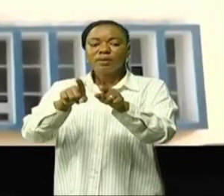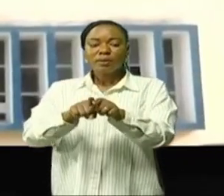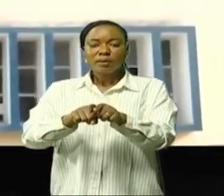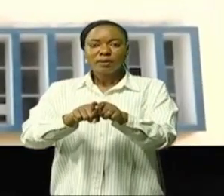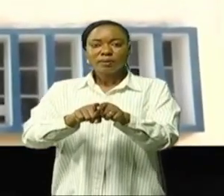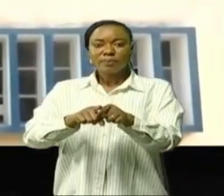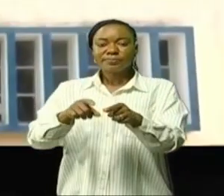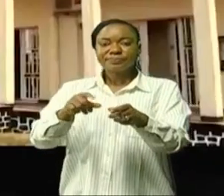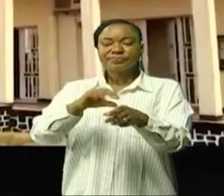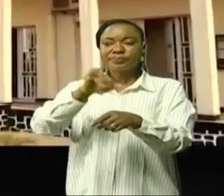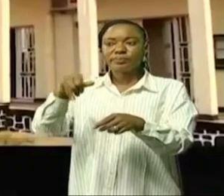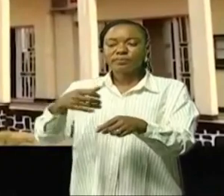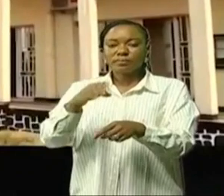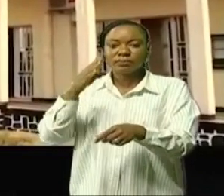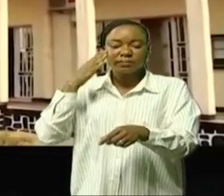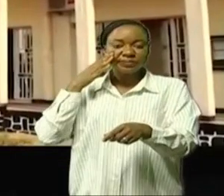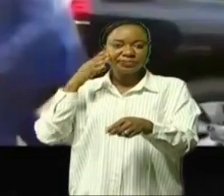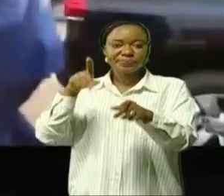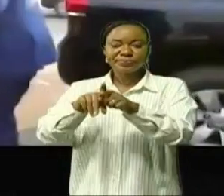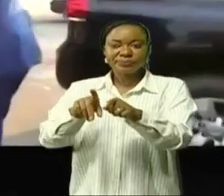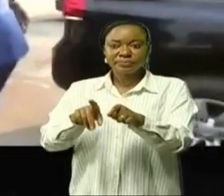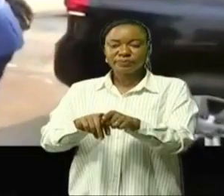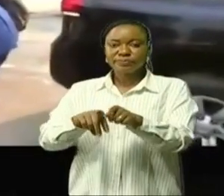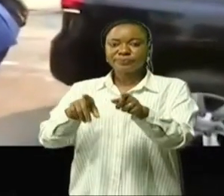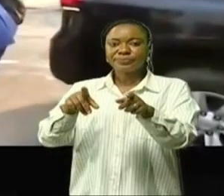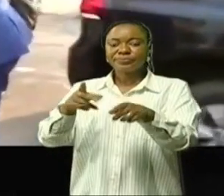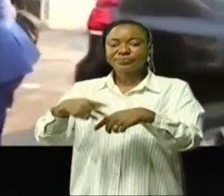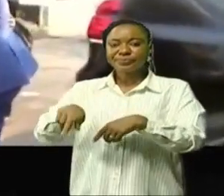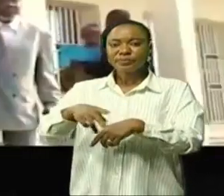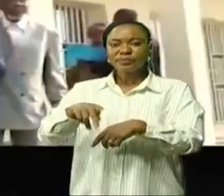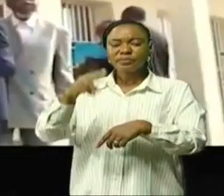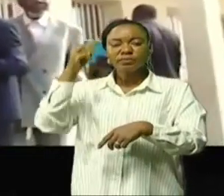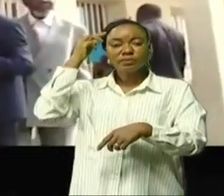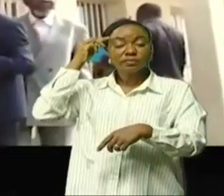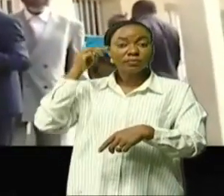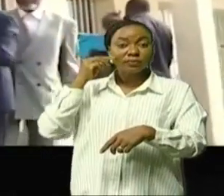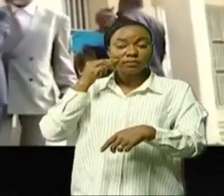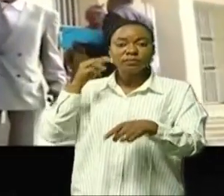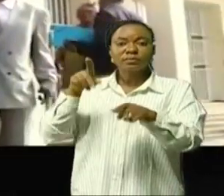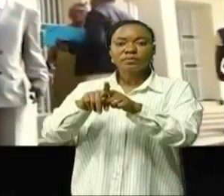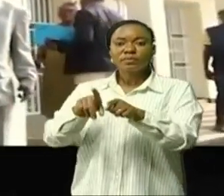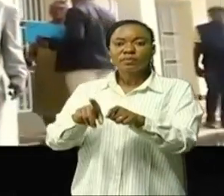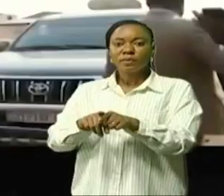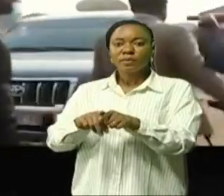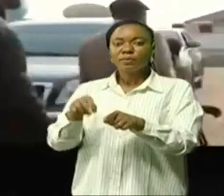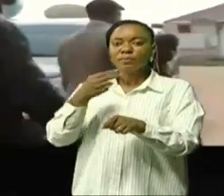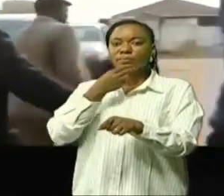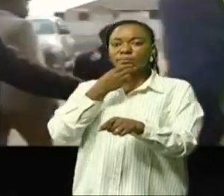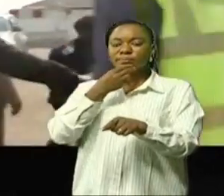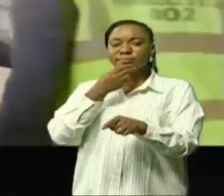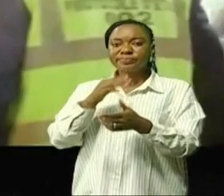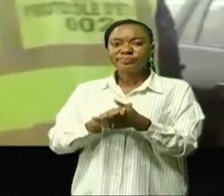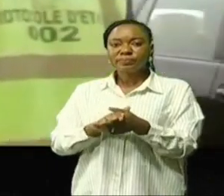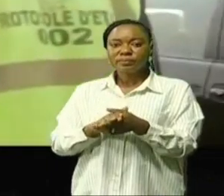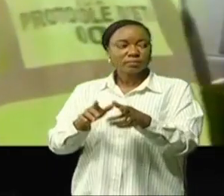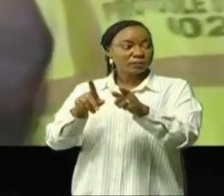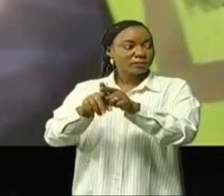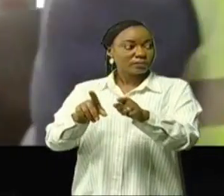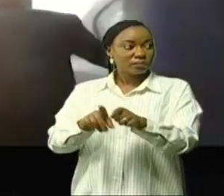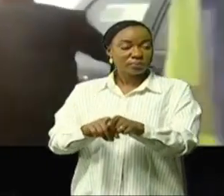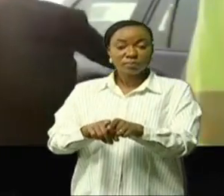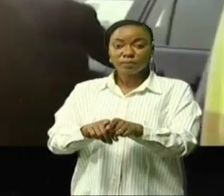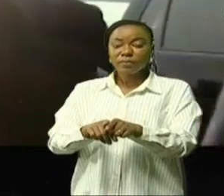Jama Bimoulou Mbaki a été accueilli par le ministre provincial des infrastructures et travaux publics du Kassai-Central Willy Wichie